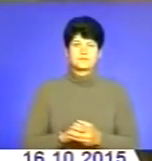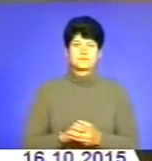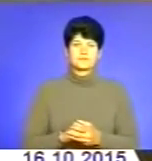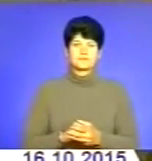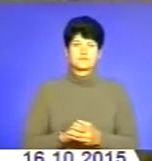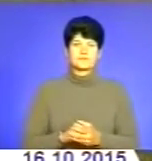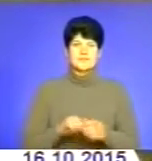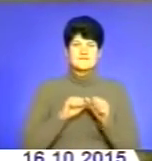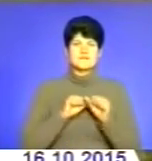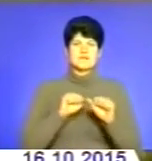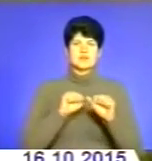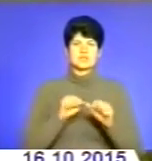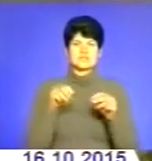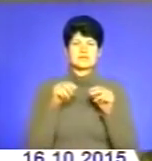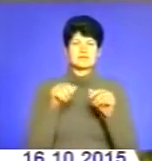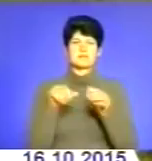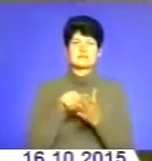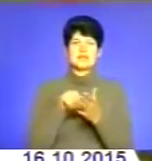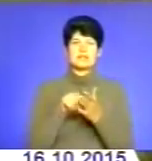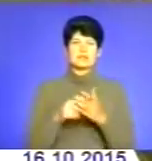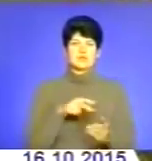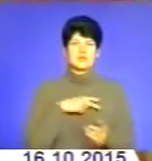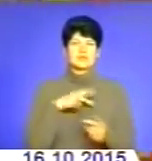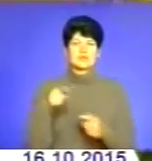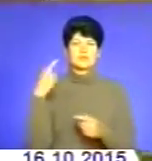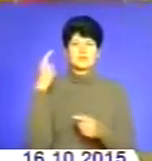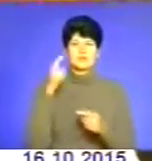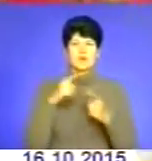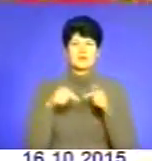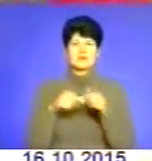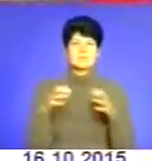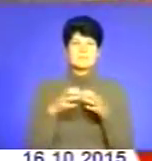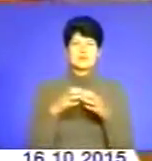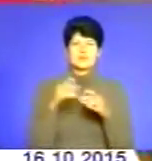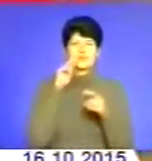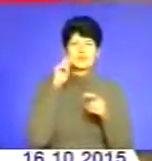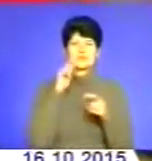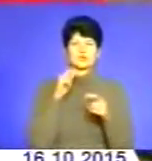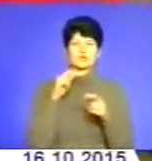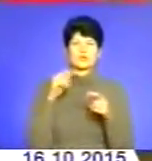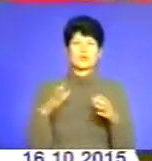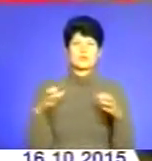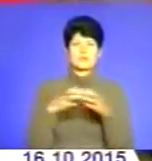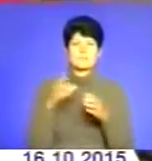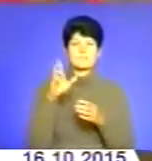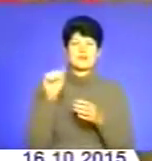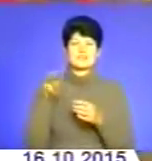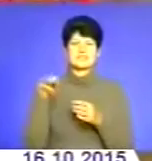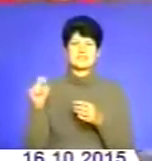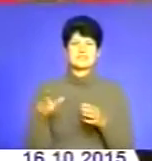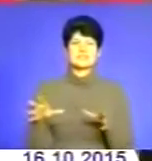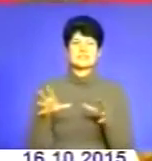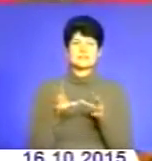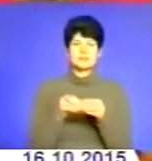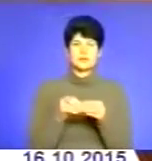Відважних земляків представили до нагородження Тернопільська обласна організація партії «Всеукраїнське об'єднання Батьківщина» спільно з громадською волонтерською